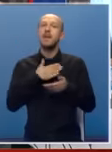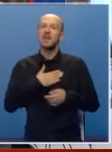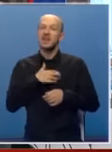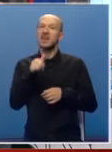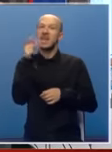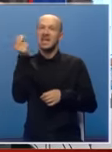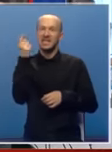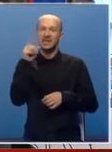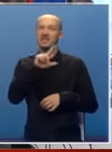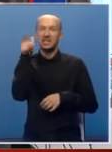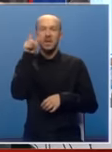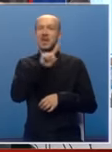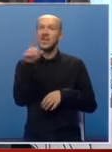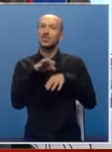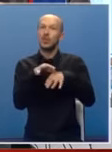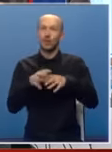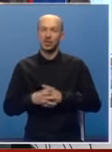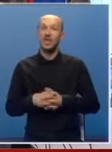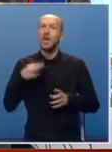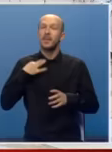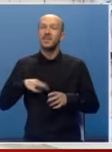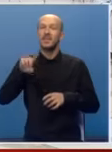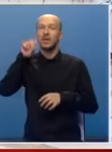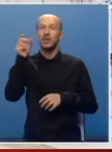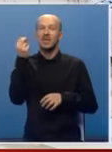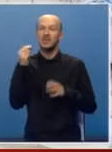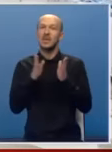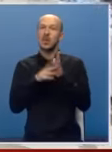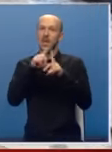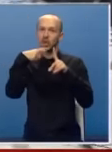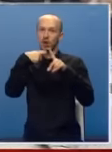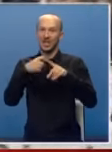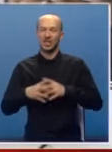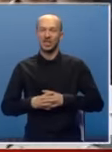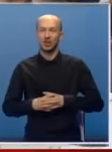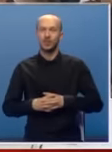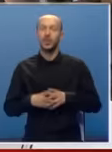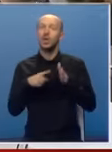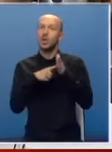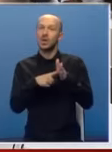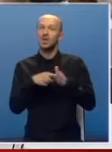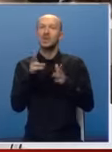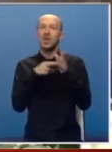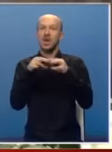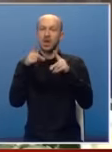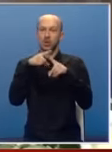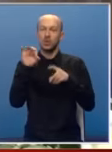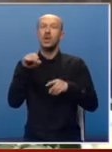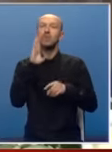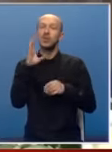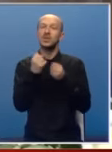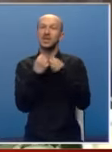da ih Srbija neće provoditi. Predsjednik Republike Srpske, Milorad Dodik, ukazao je na to da